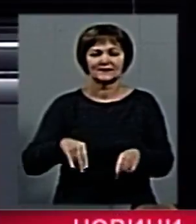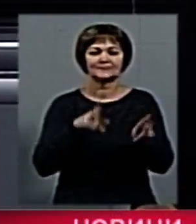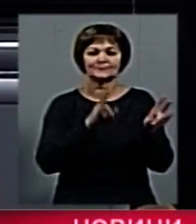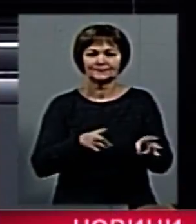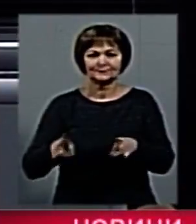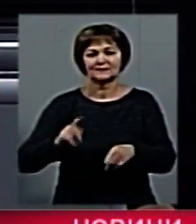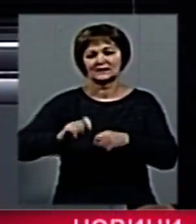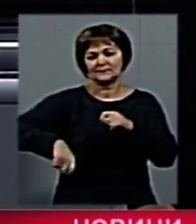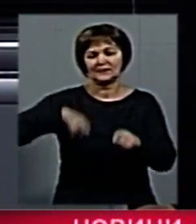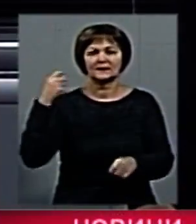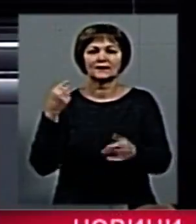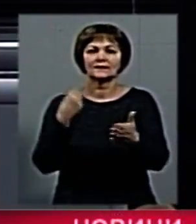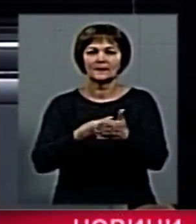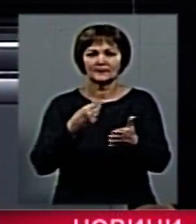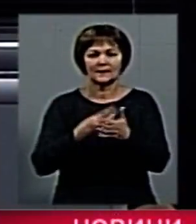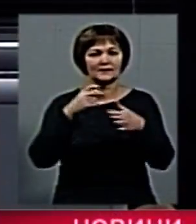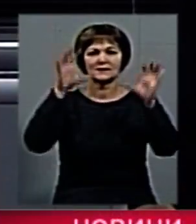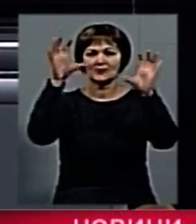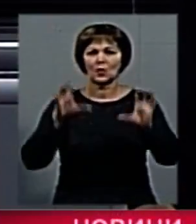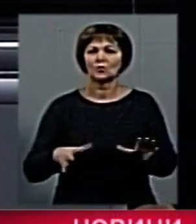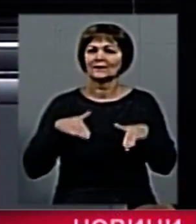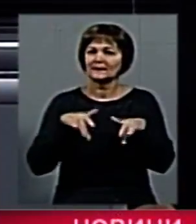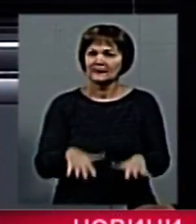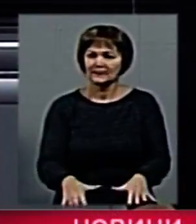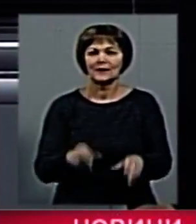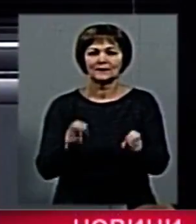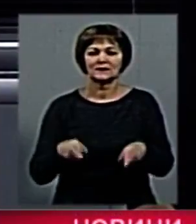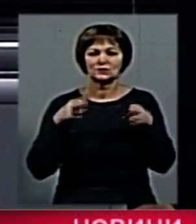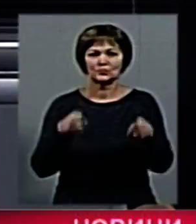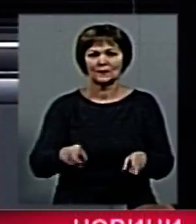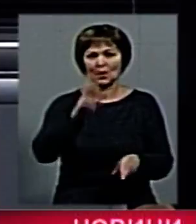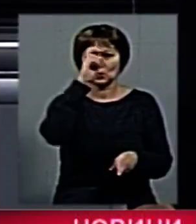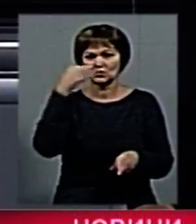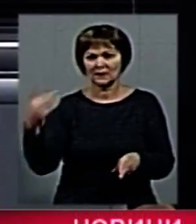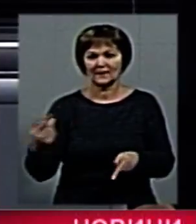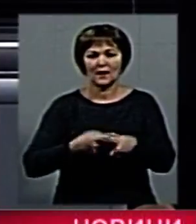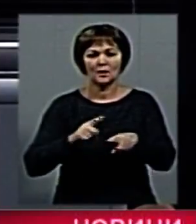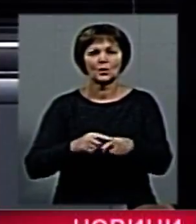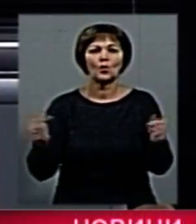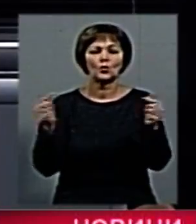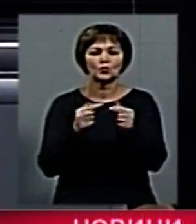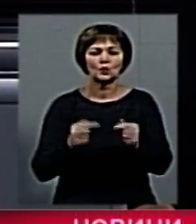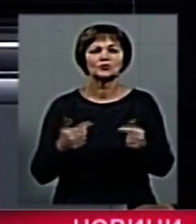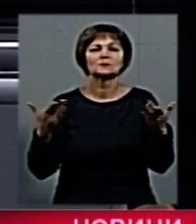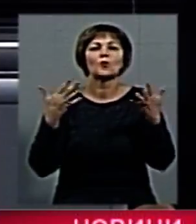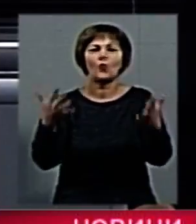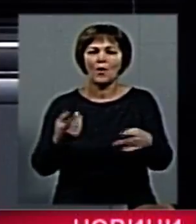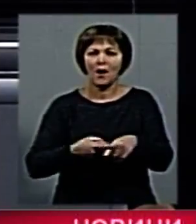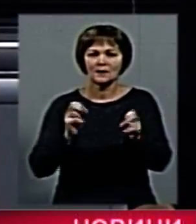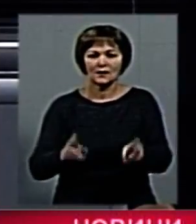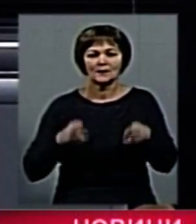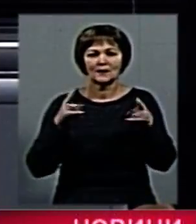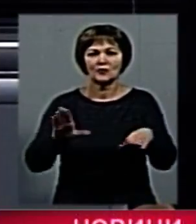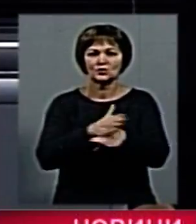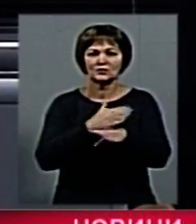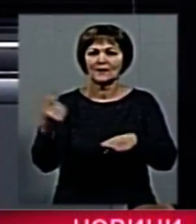шкода та збитки, завдані незаконними діями злоумисників державі. Уточнюється у межах кримінального провадження за